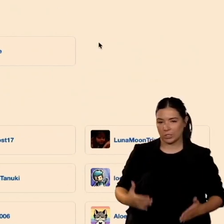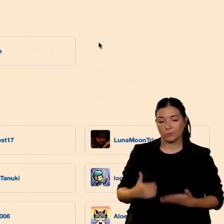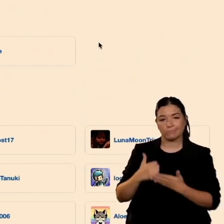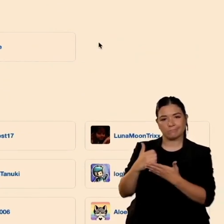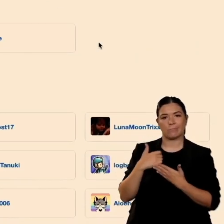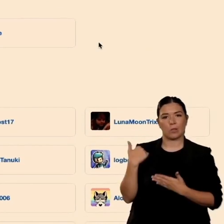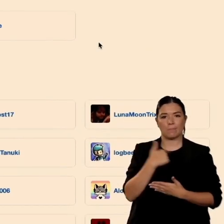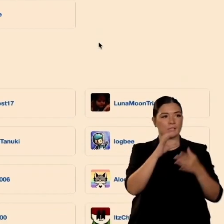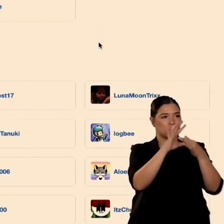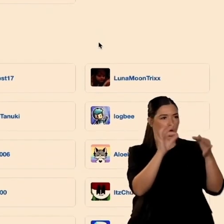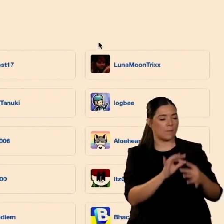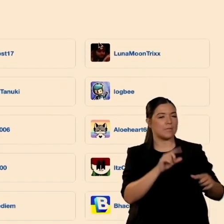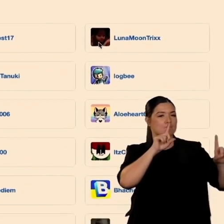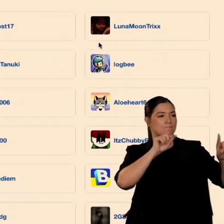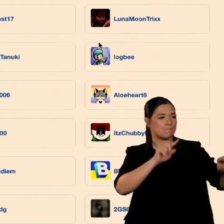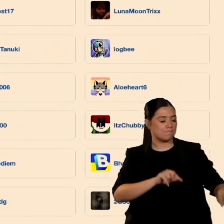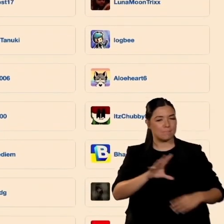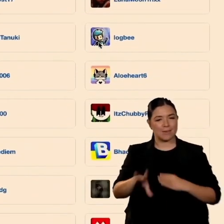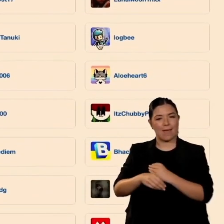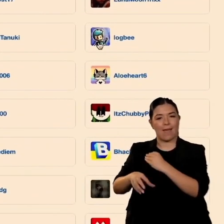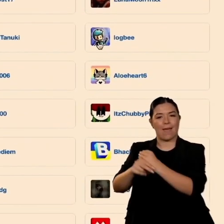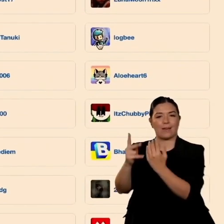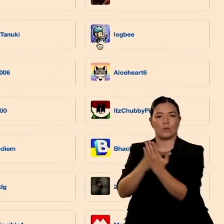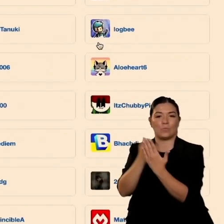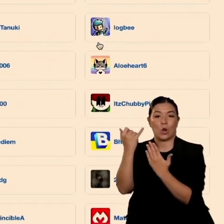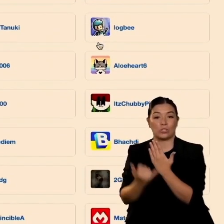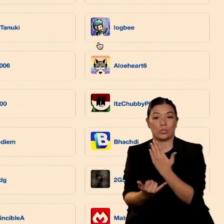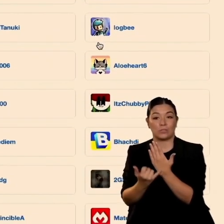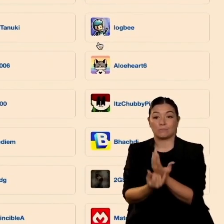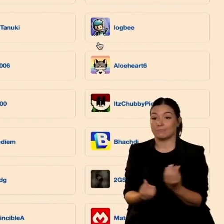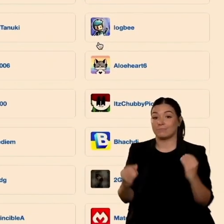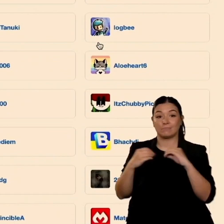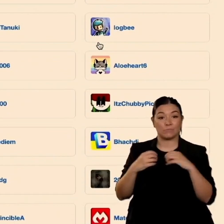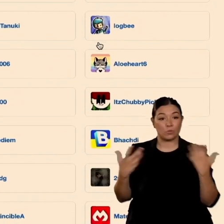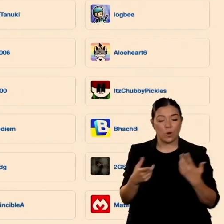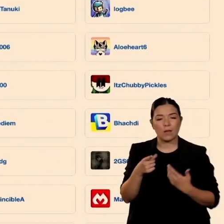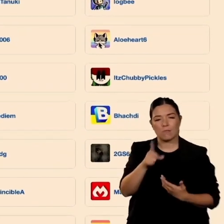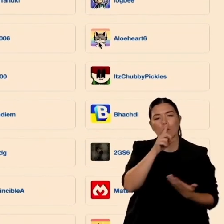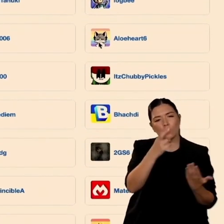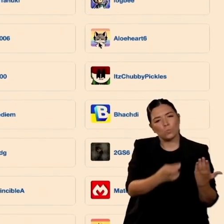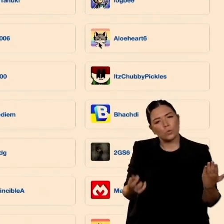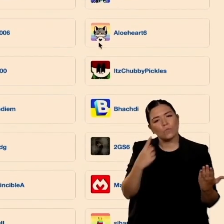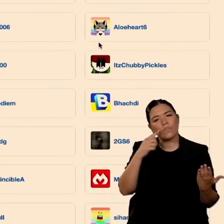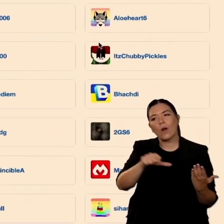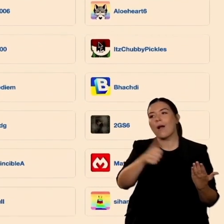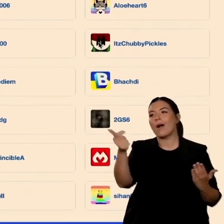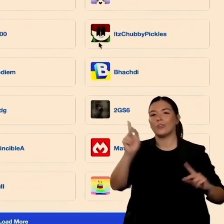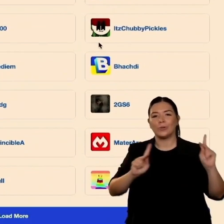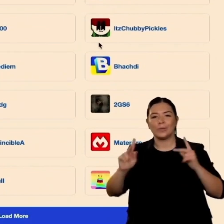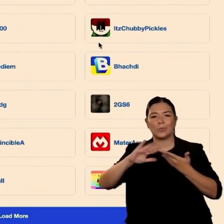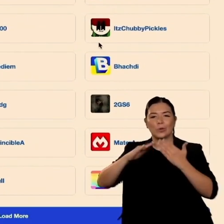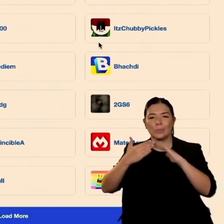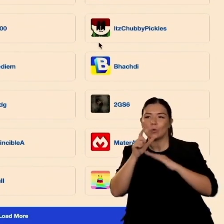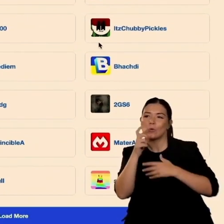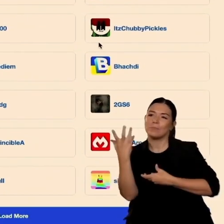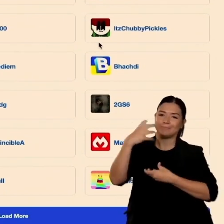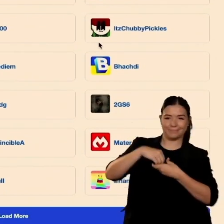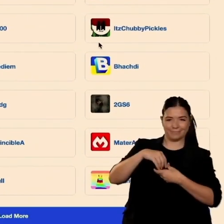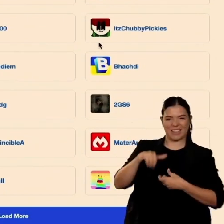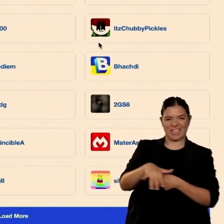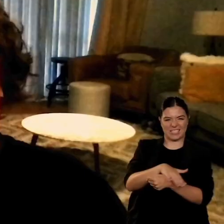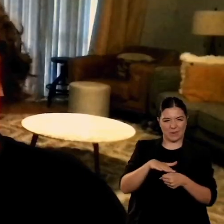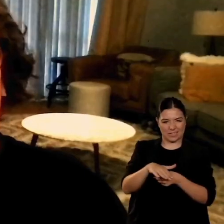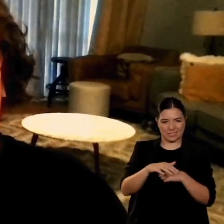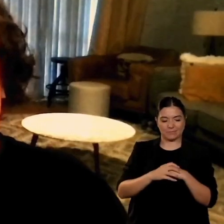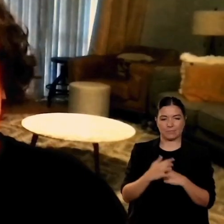partecipando in questo spazio mi dà un'ispirazione costantemente grazie per la retroalimentazione che altri danno a questo